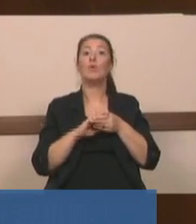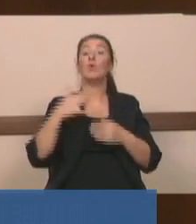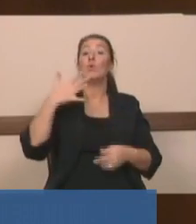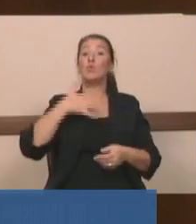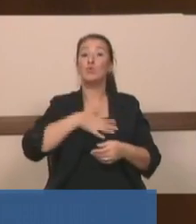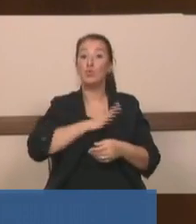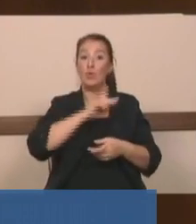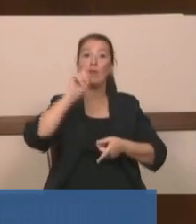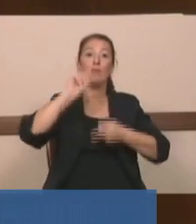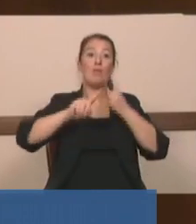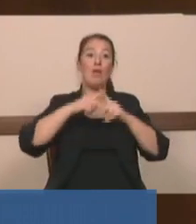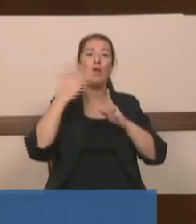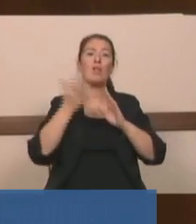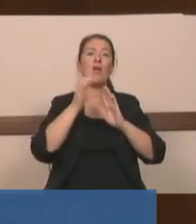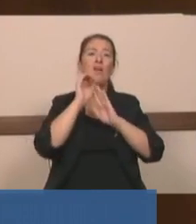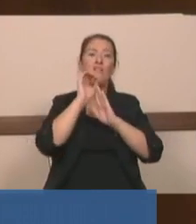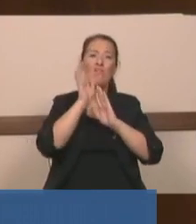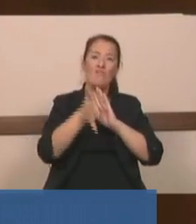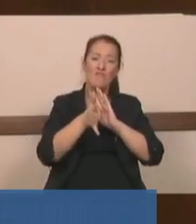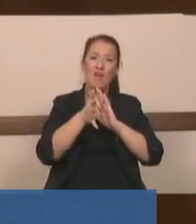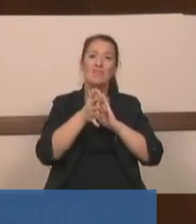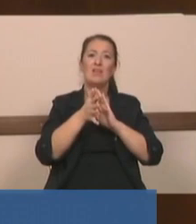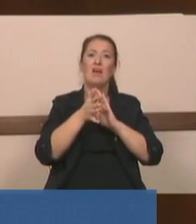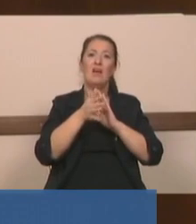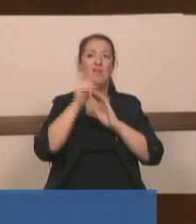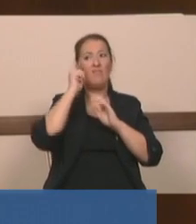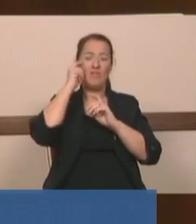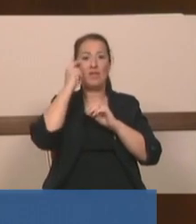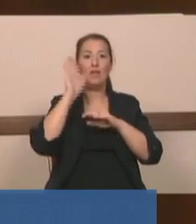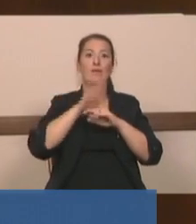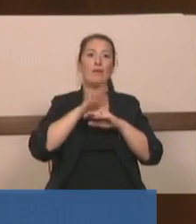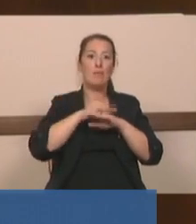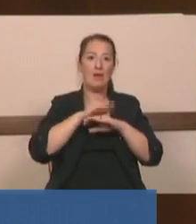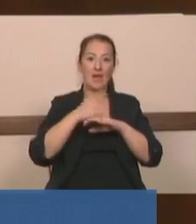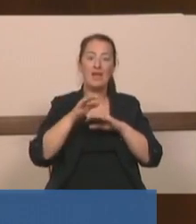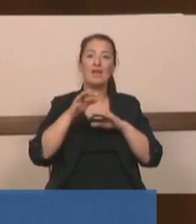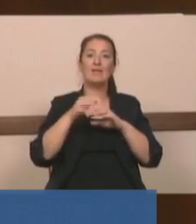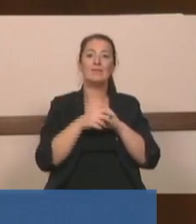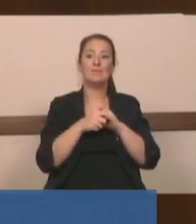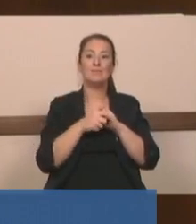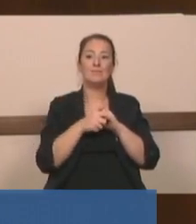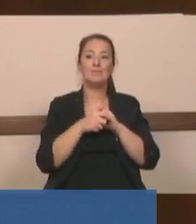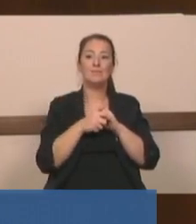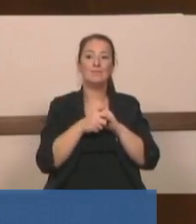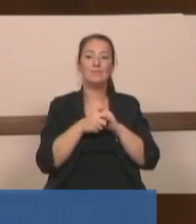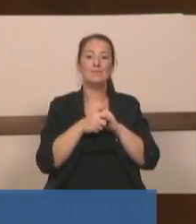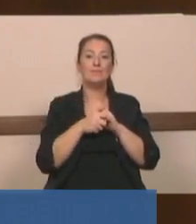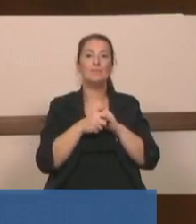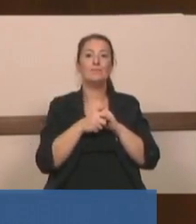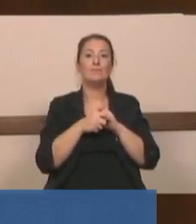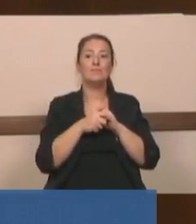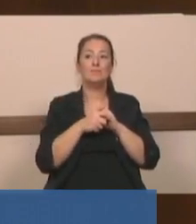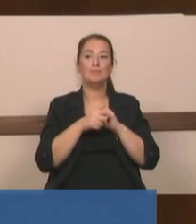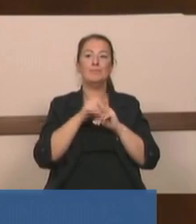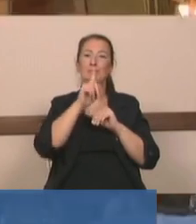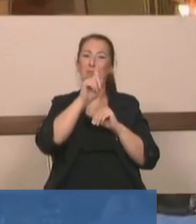Halk Partililerden daha fazla tetikçilik yaparak Sayın Başkanı hepsini diyor. Müsaade Bana bir şey ver diyor. Müsaade